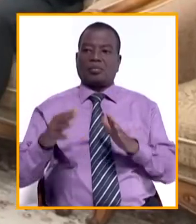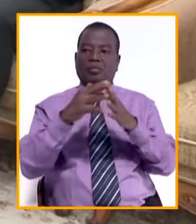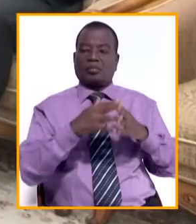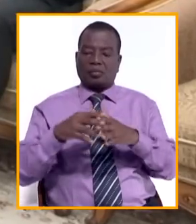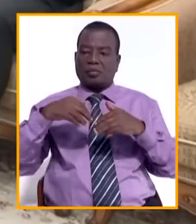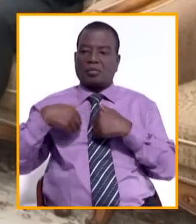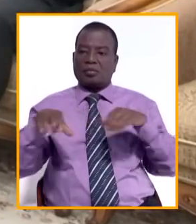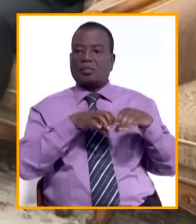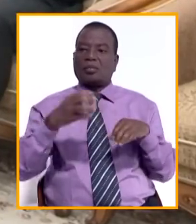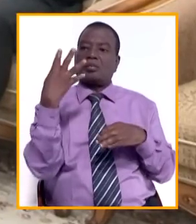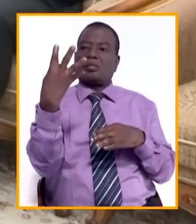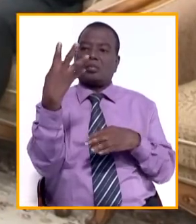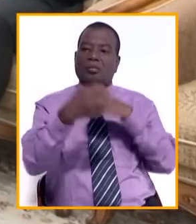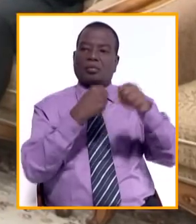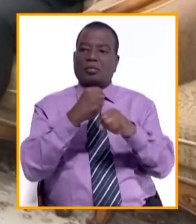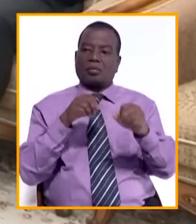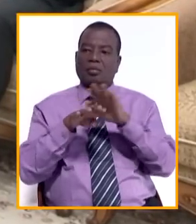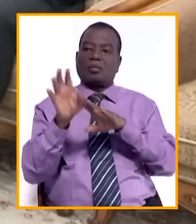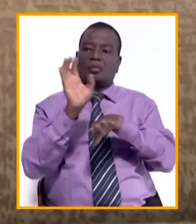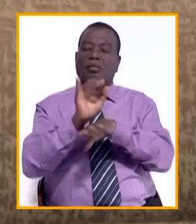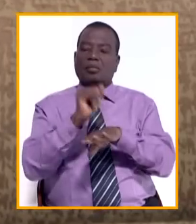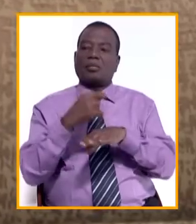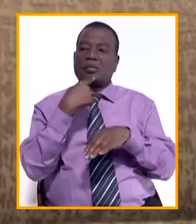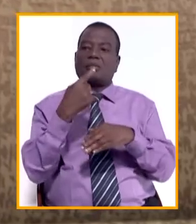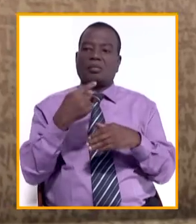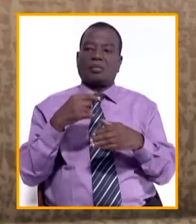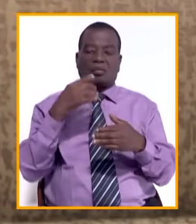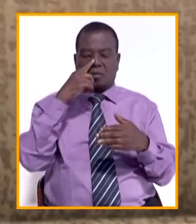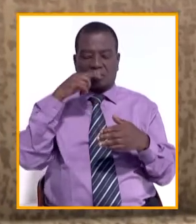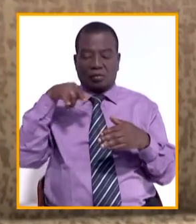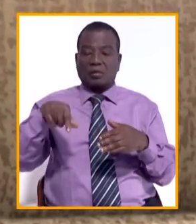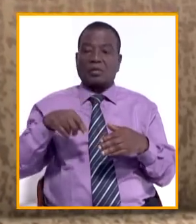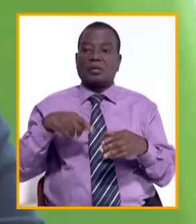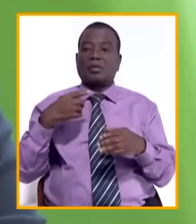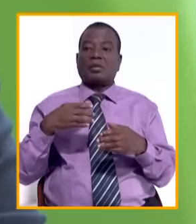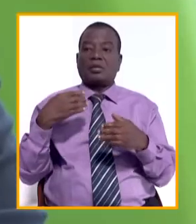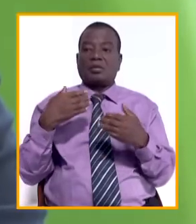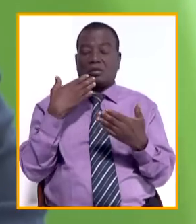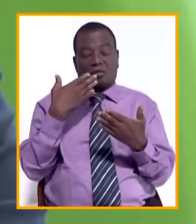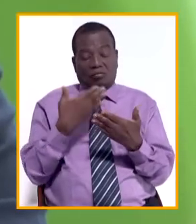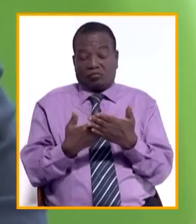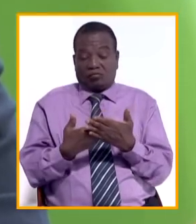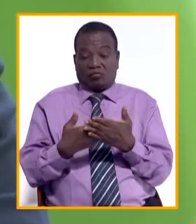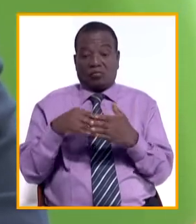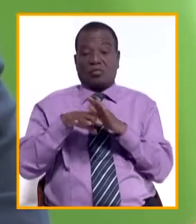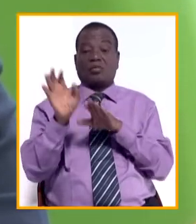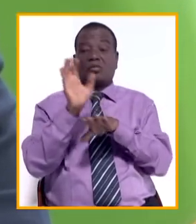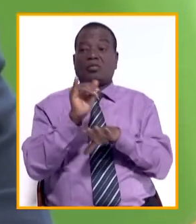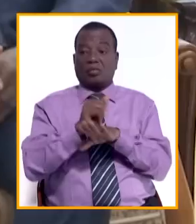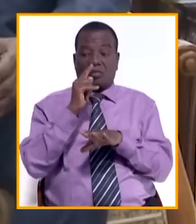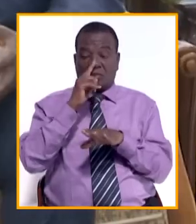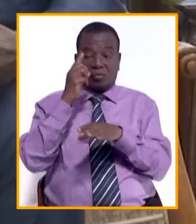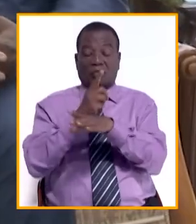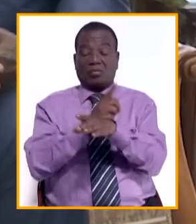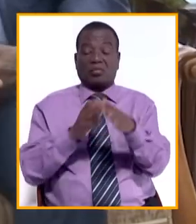passé un séjour de quatre ans en Côte d'Ivoire, a déclaré garder un regard très optimiste de la gouvernance politique, du